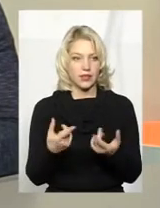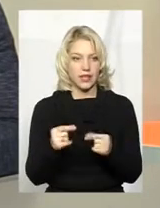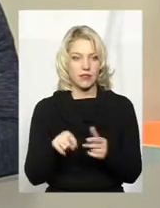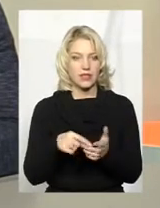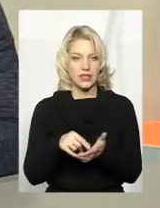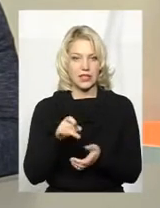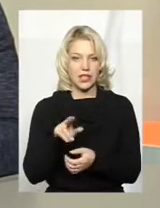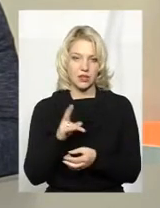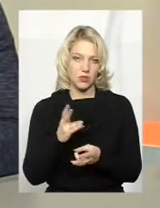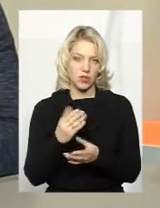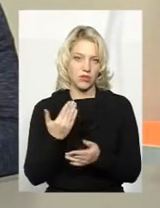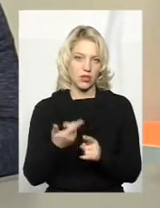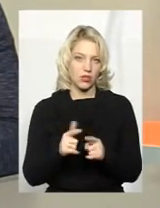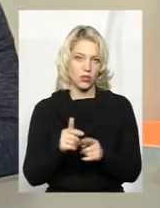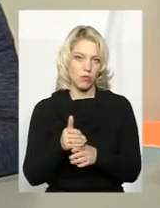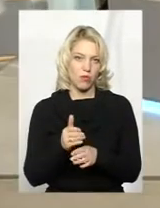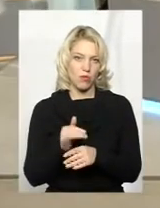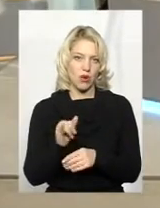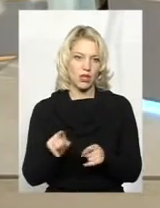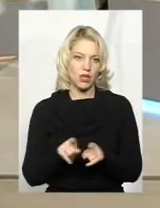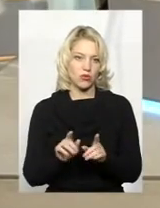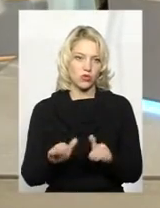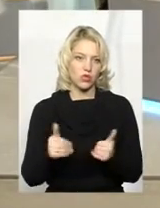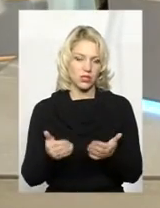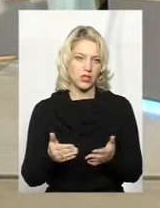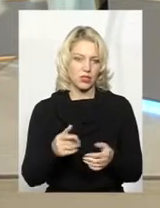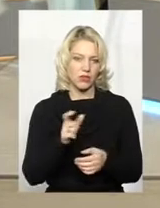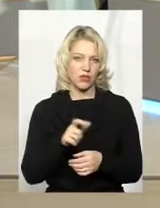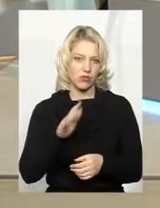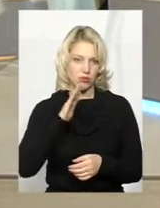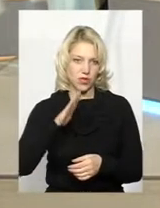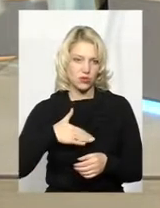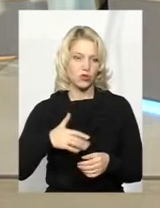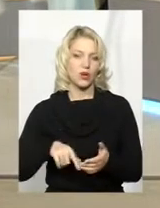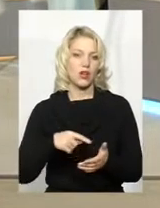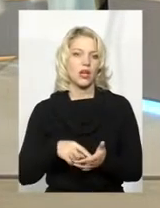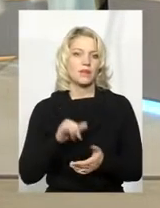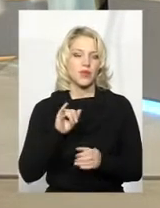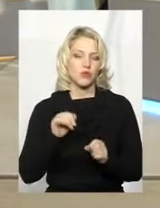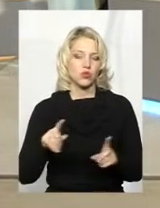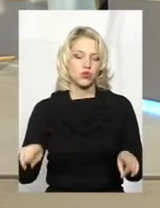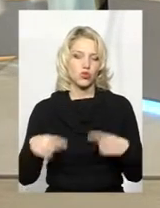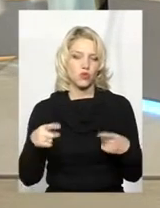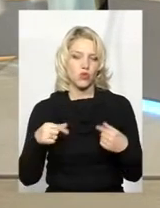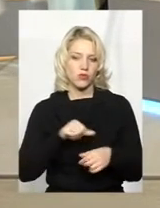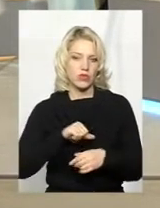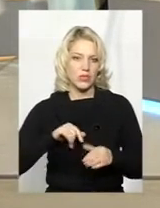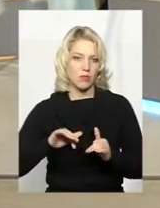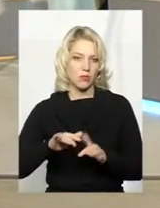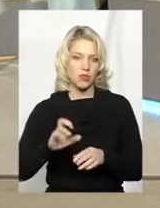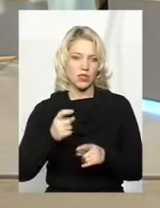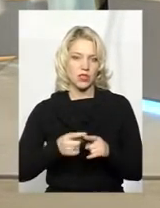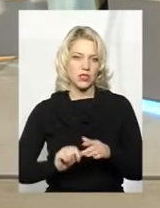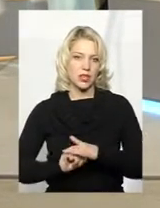потрібна її допомога. Ну і так само ініціативні мешканці міста нашого можуть самі створювати події на цій